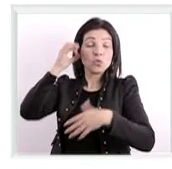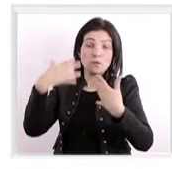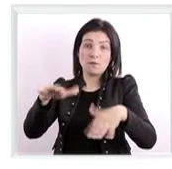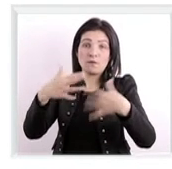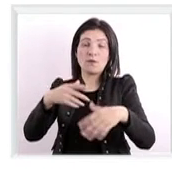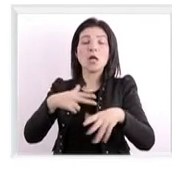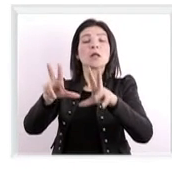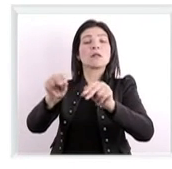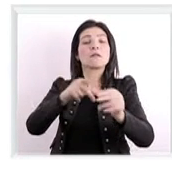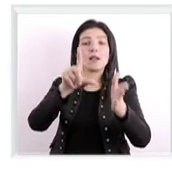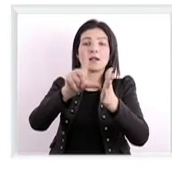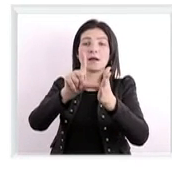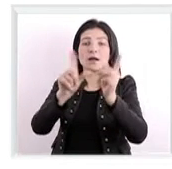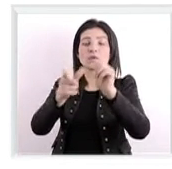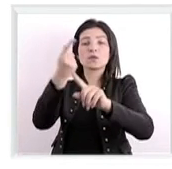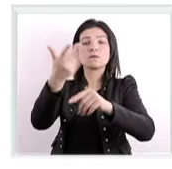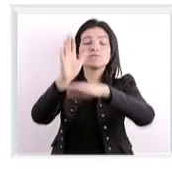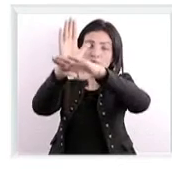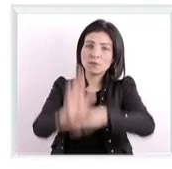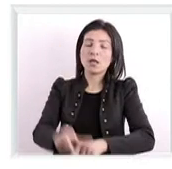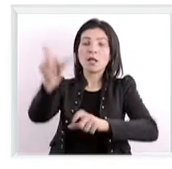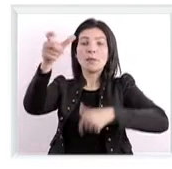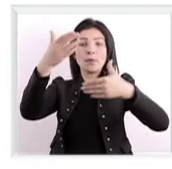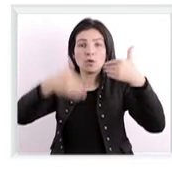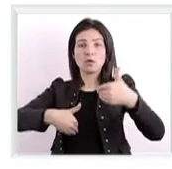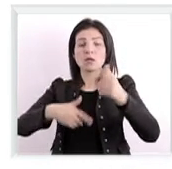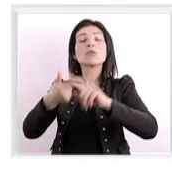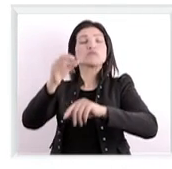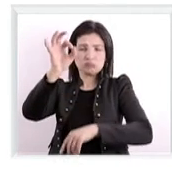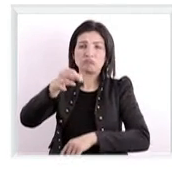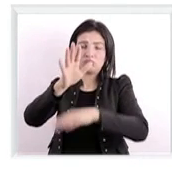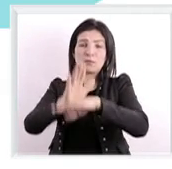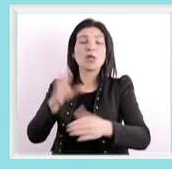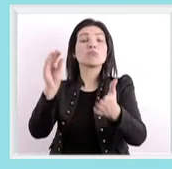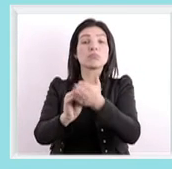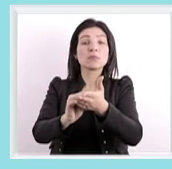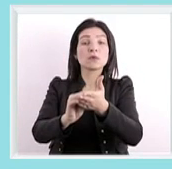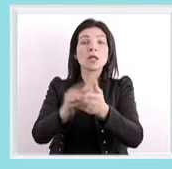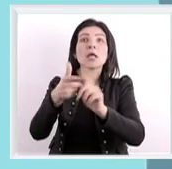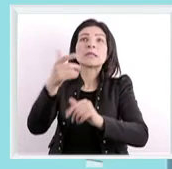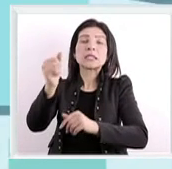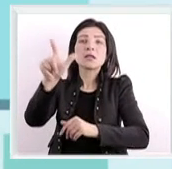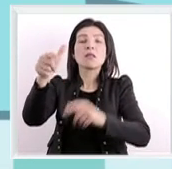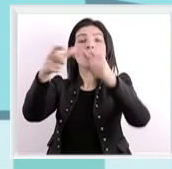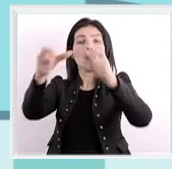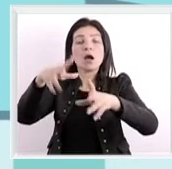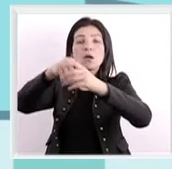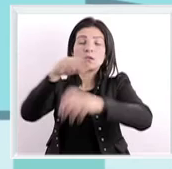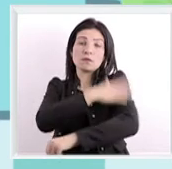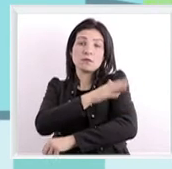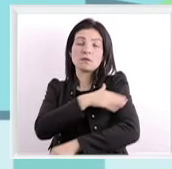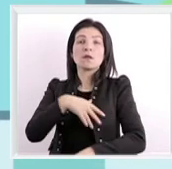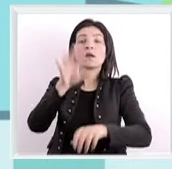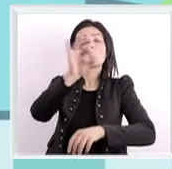وكيف كيف القانون التوجيه للنهوذ بالأشخاص ذوي الإعاقة وحمايتهم اللي نص اللي المؤسسة لتشغل ما بين خمسين